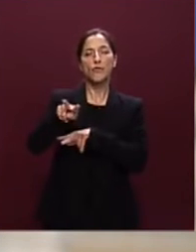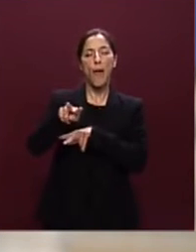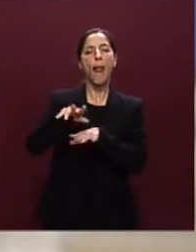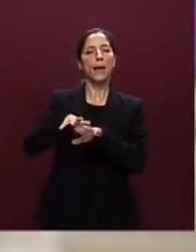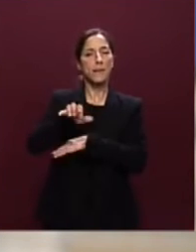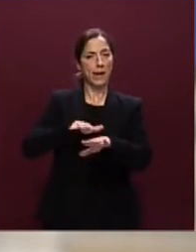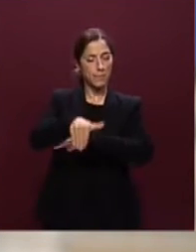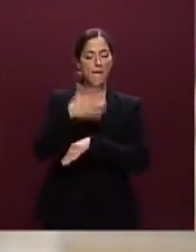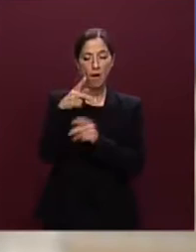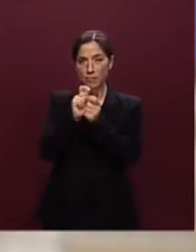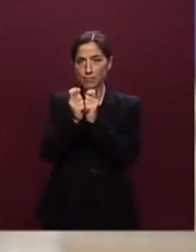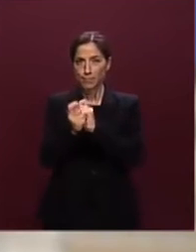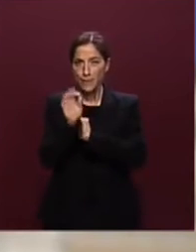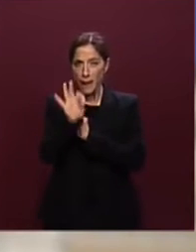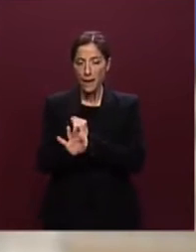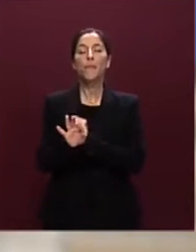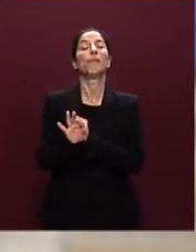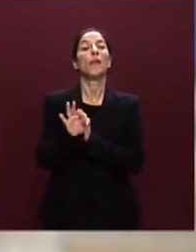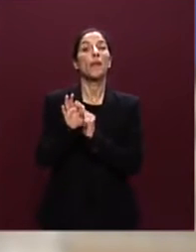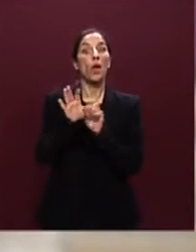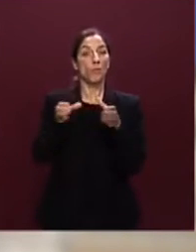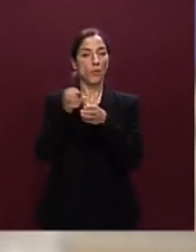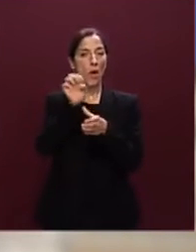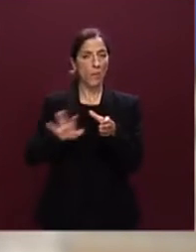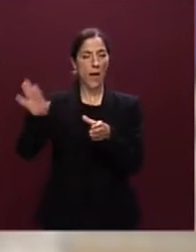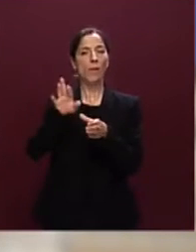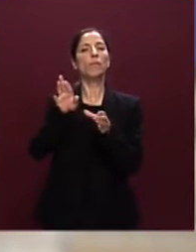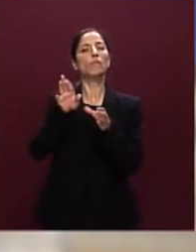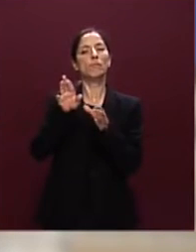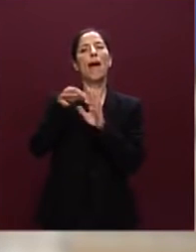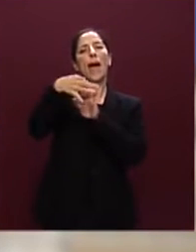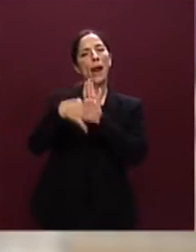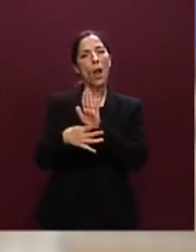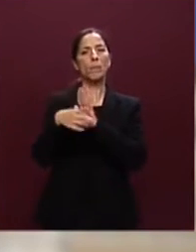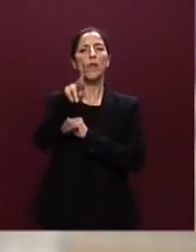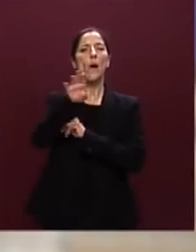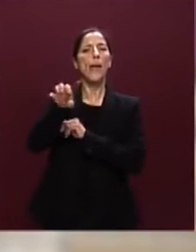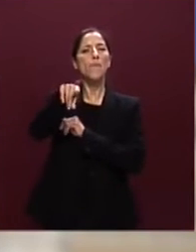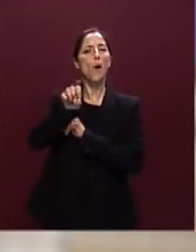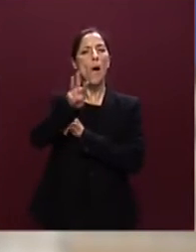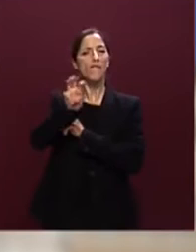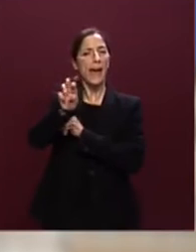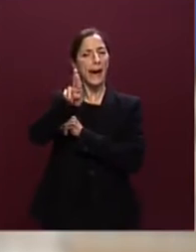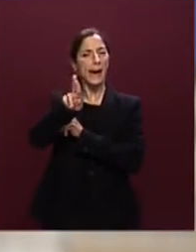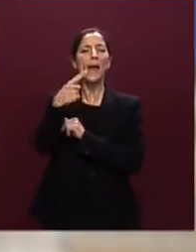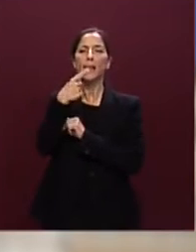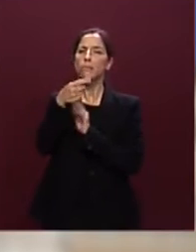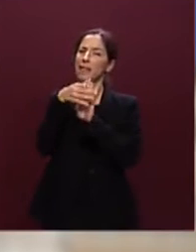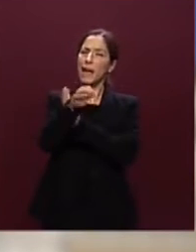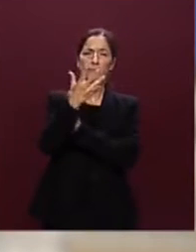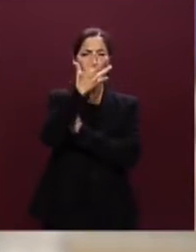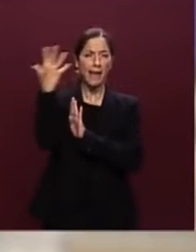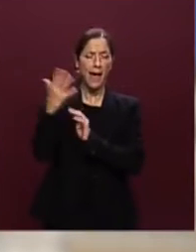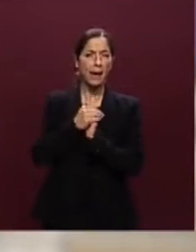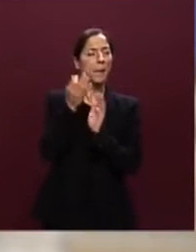Commissione europea approvando il regolamento Repower ha dato una indicazione chiara su innanzitutto un dato che ha